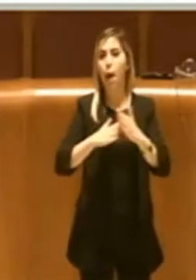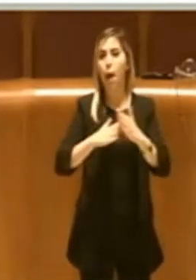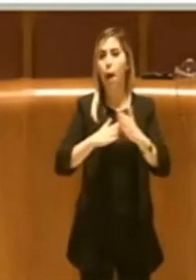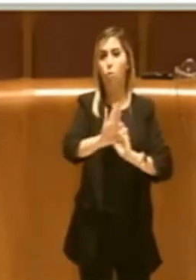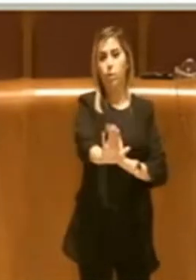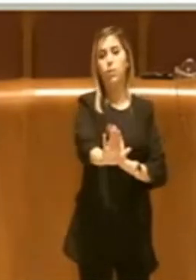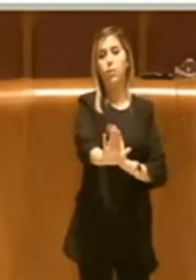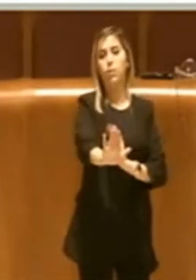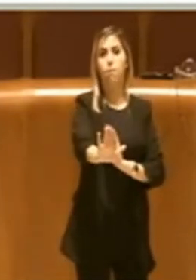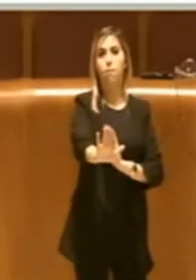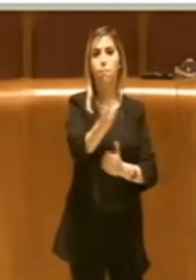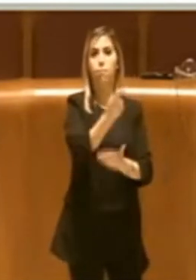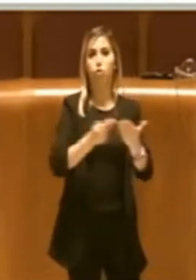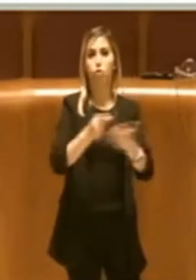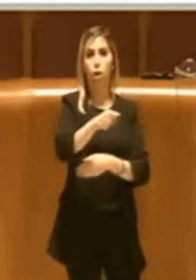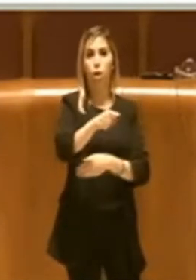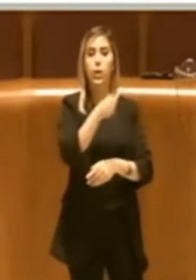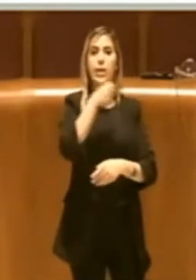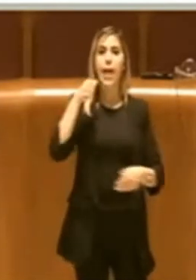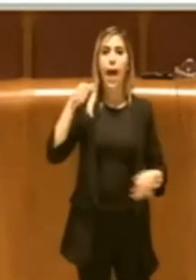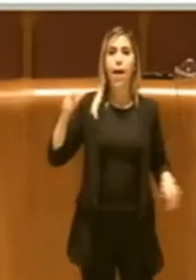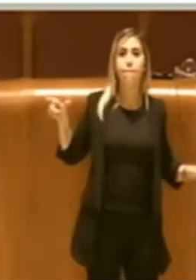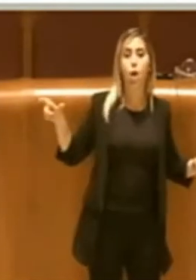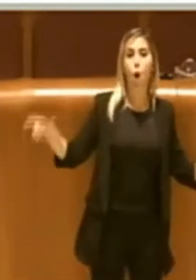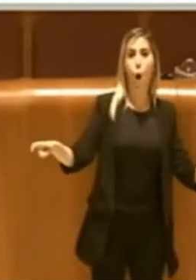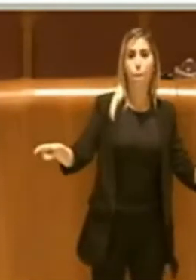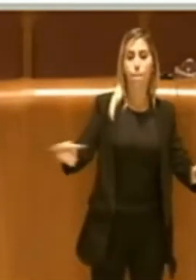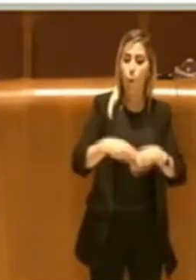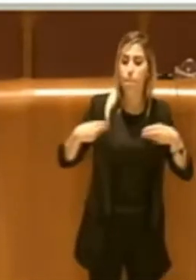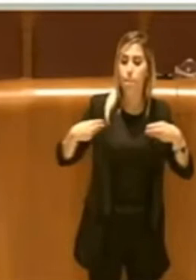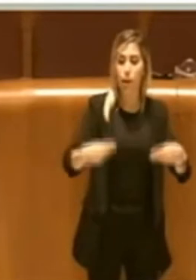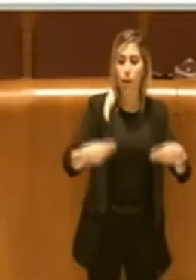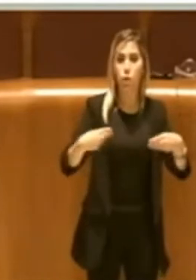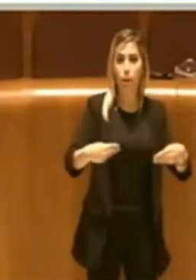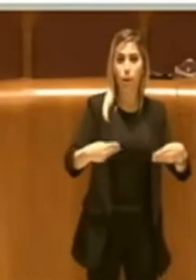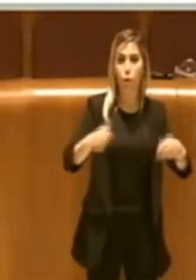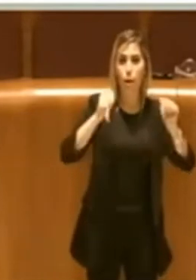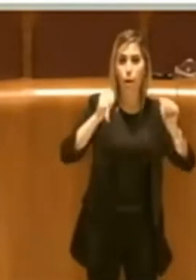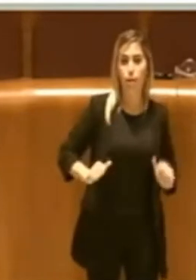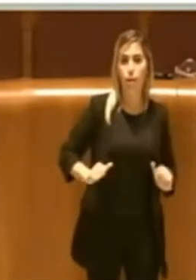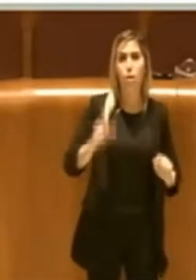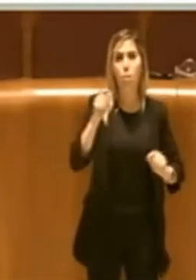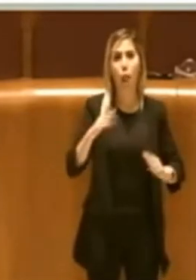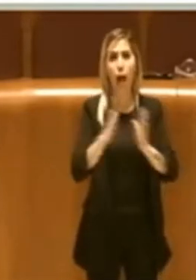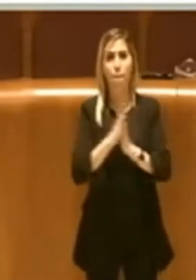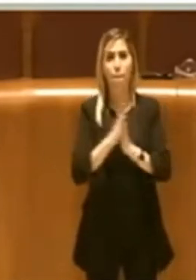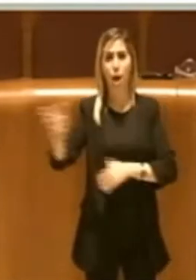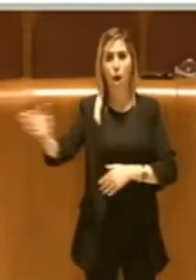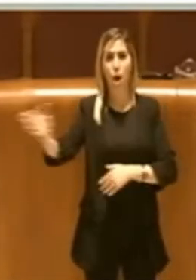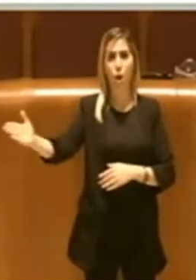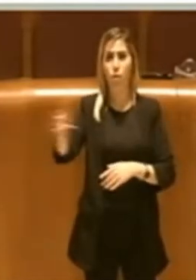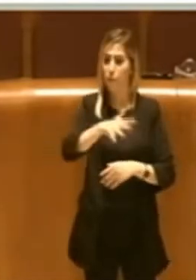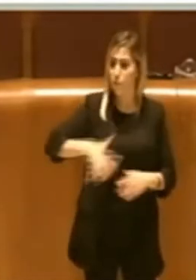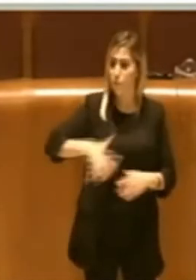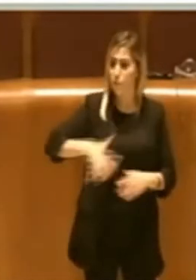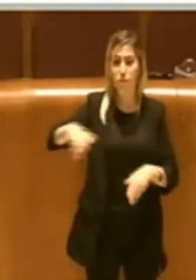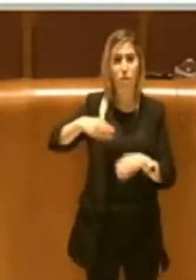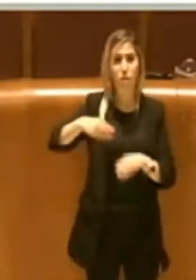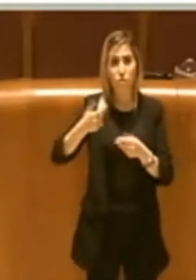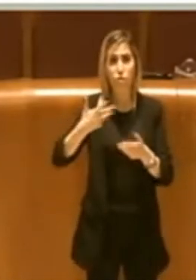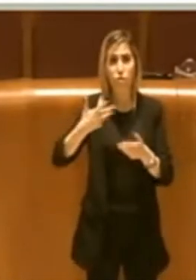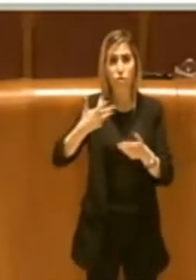va coinvolta la cittadinanza residente, che fino ad ora, neanche la stessa parrocchia che sta sulla piazza, è stata